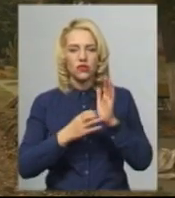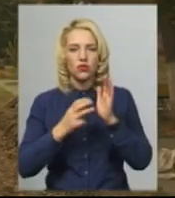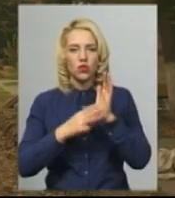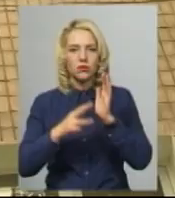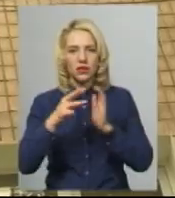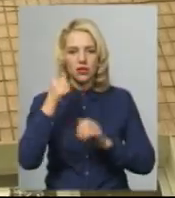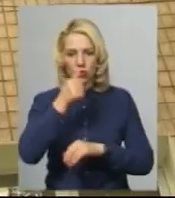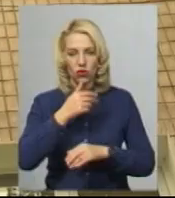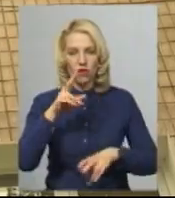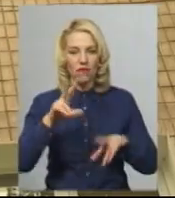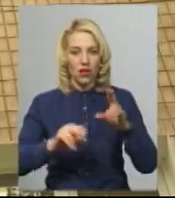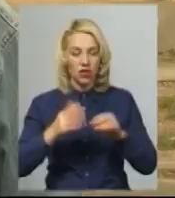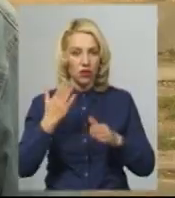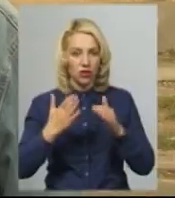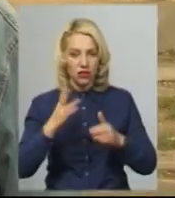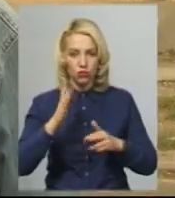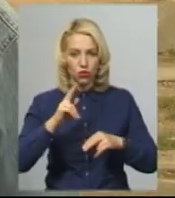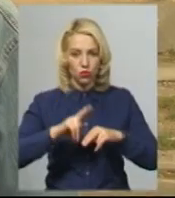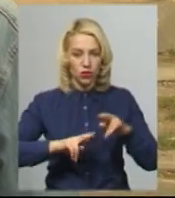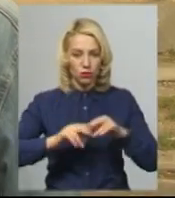триватиме будівництво, будинки заваляться.